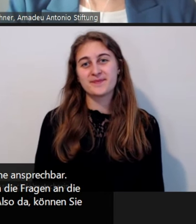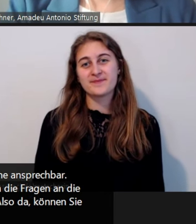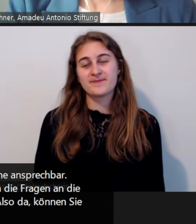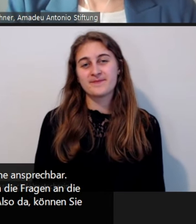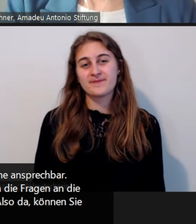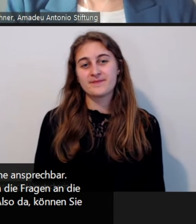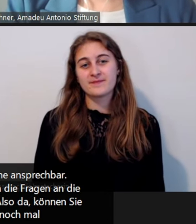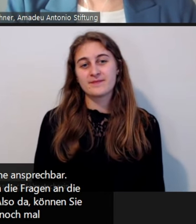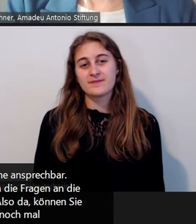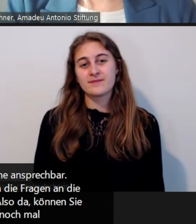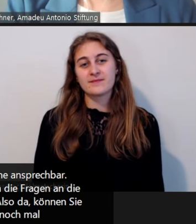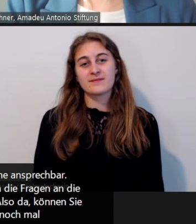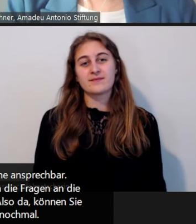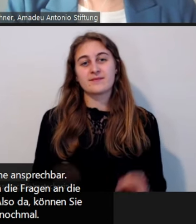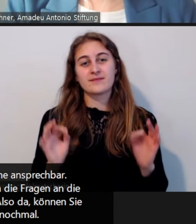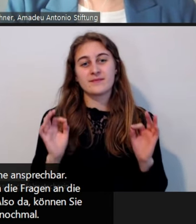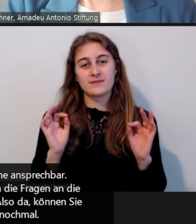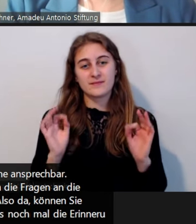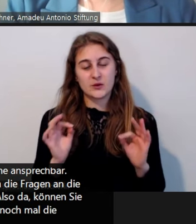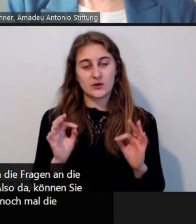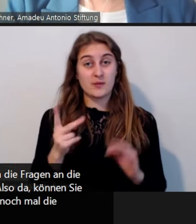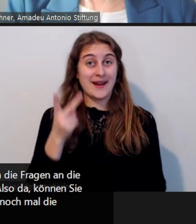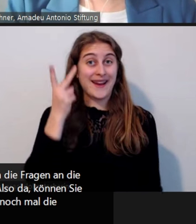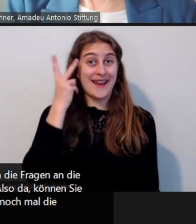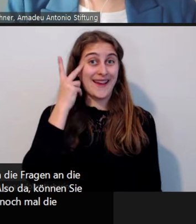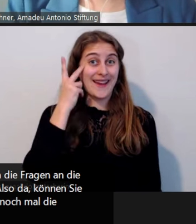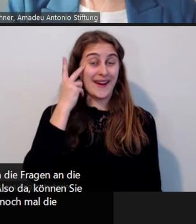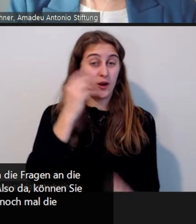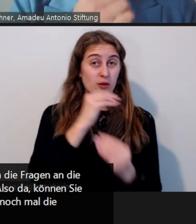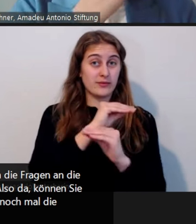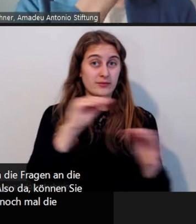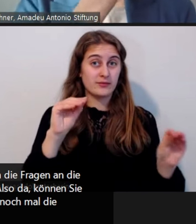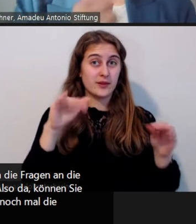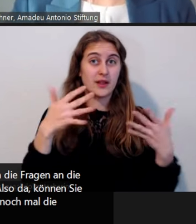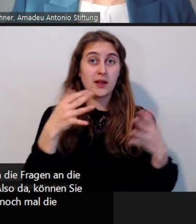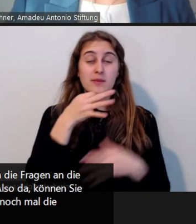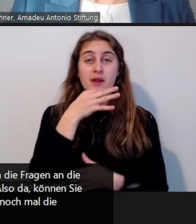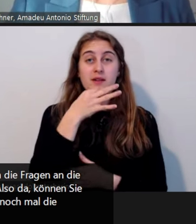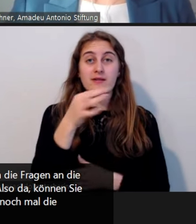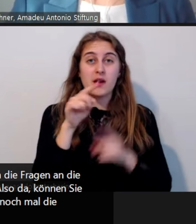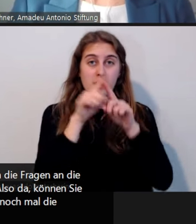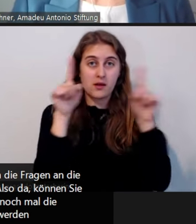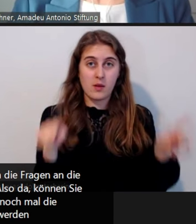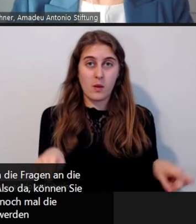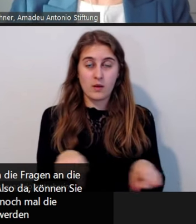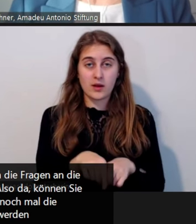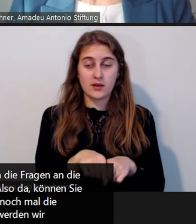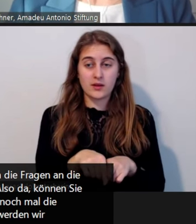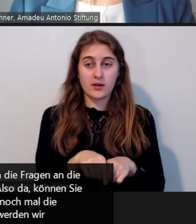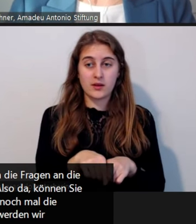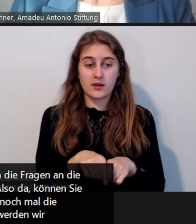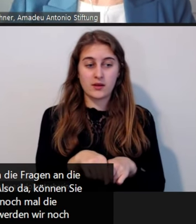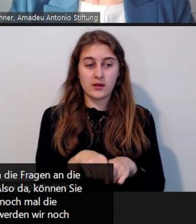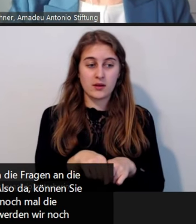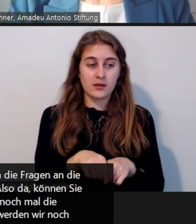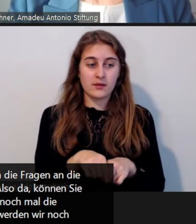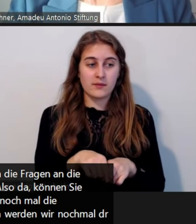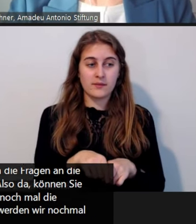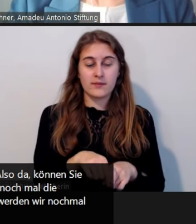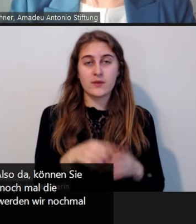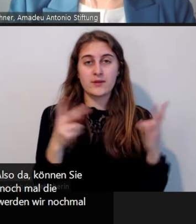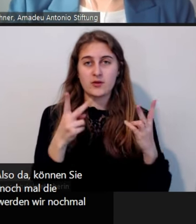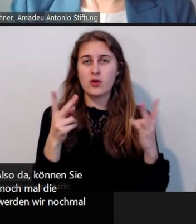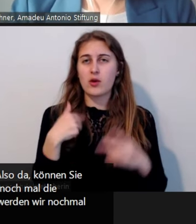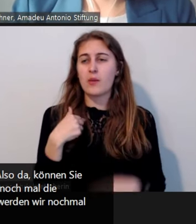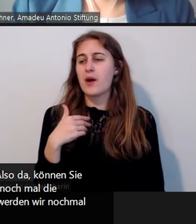dann als letztes nochmal die Erinnerung. Es gibt noch diesen Fragebogen. Da werden Sie nochmal daran erinnert per E-Mail